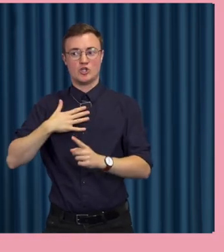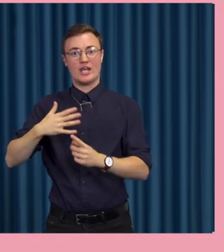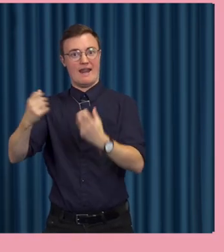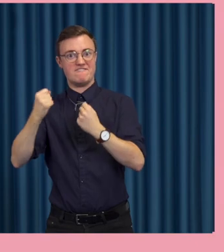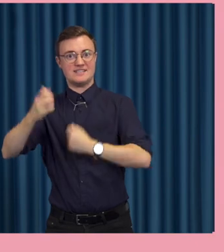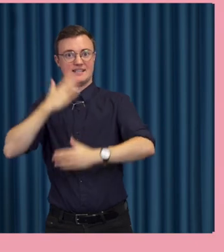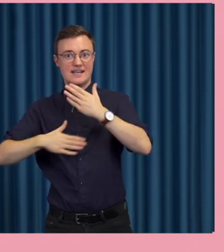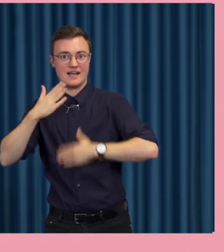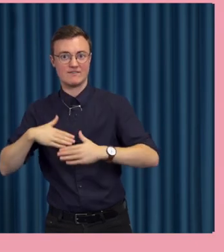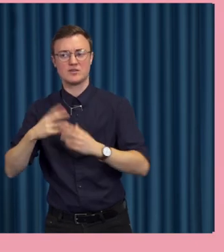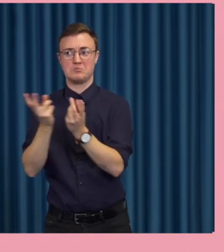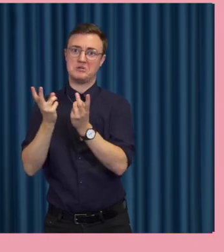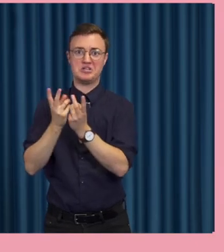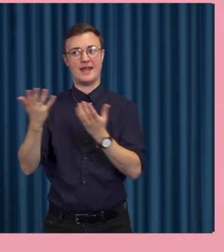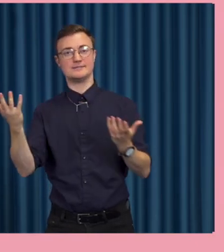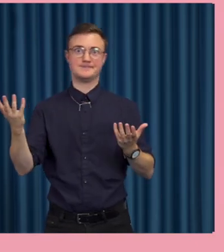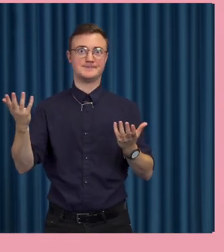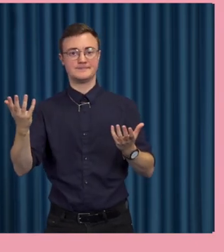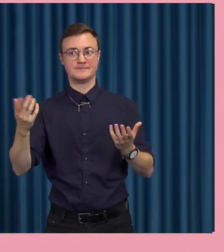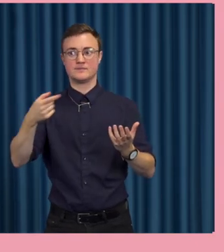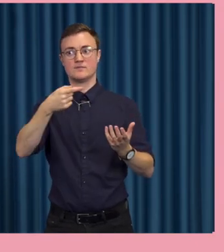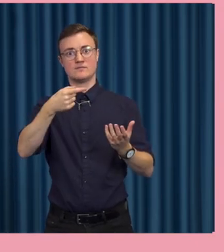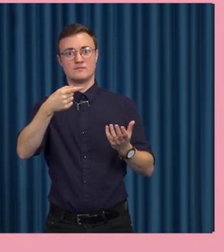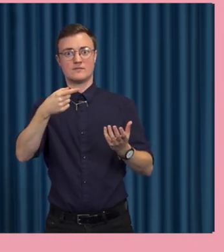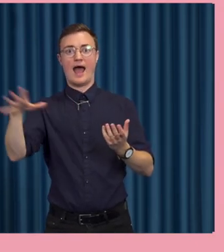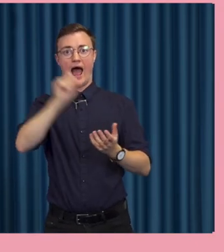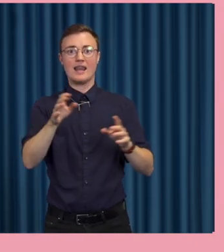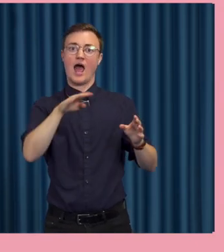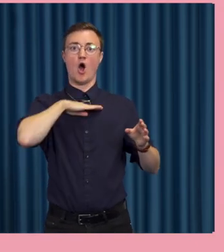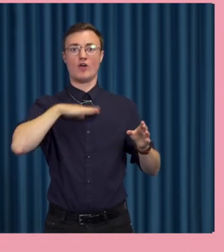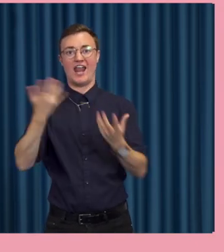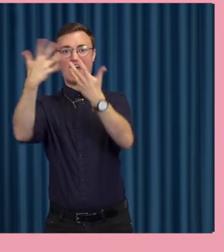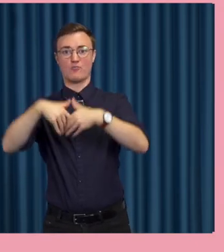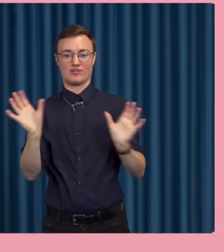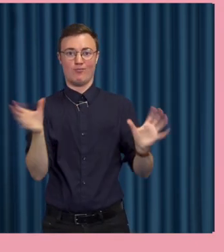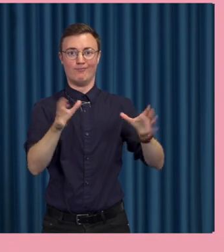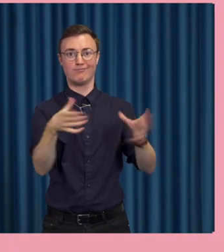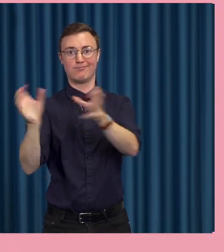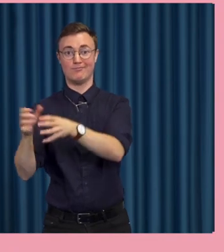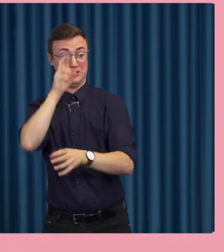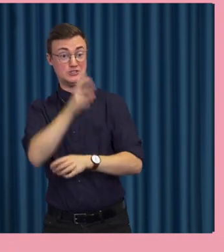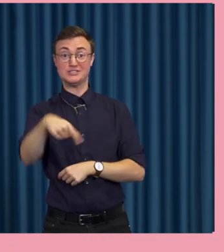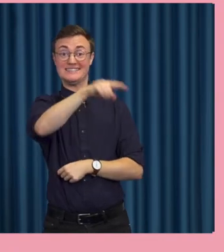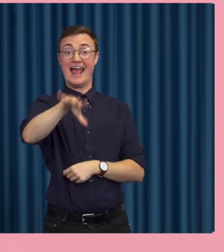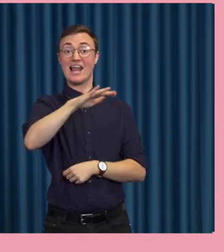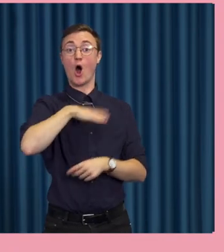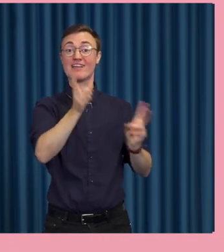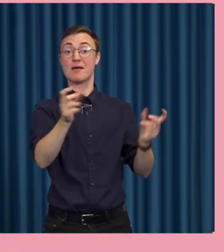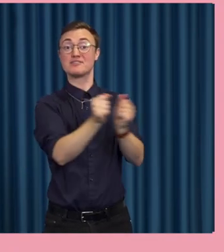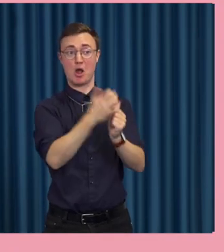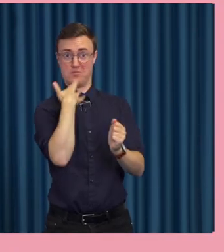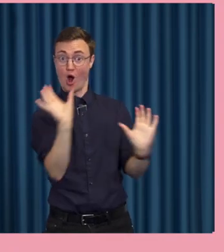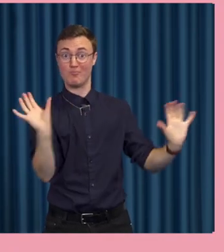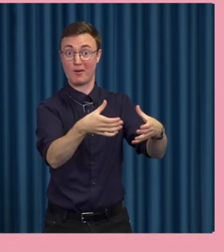relevant i någon slags konstigt neutral mening att föra samman hatarna med varann. Stimulera hatarna. Ni verkar ju ha samma intresse.